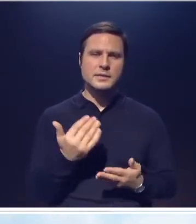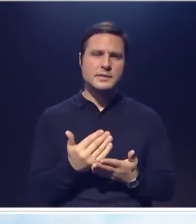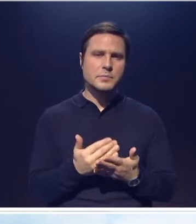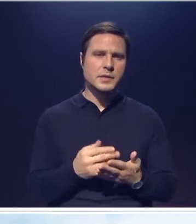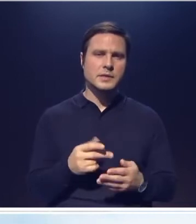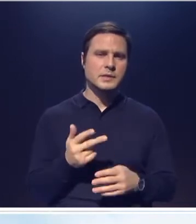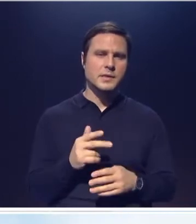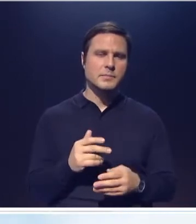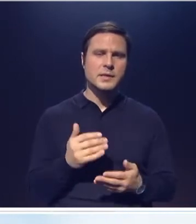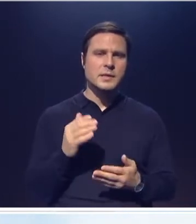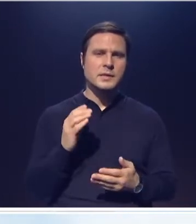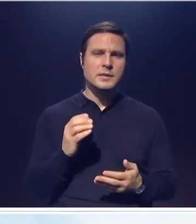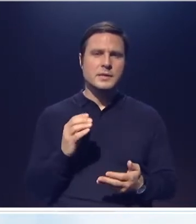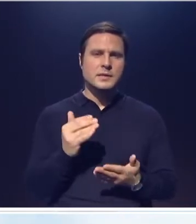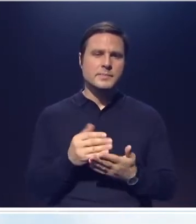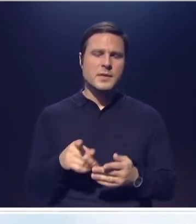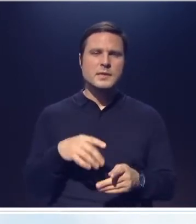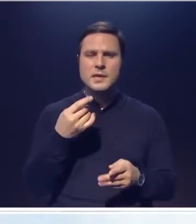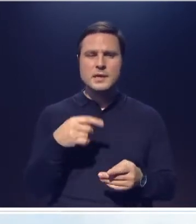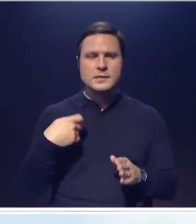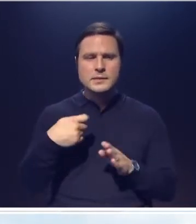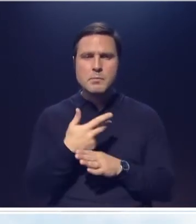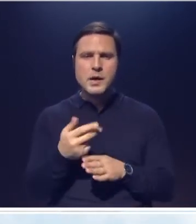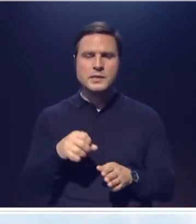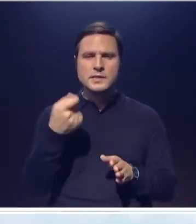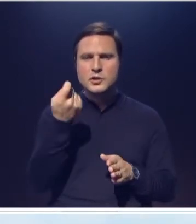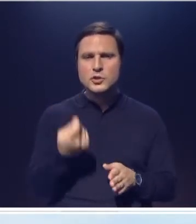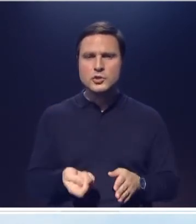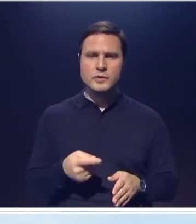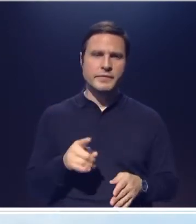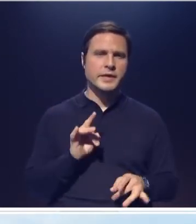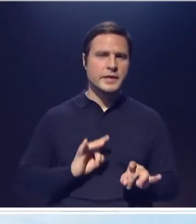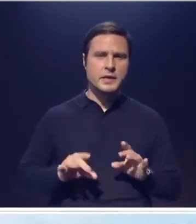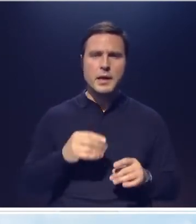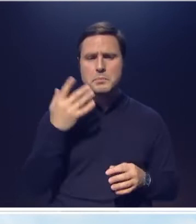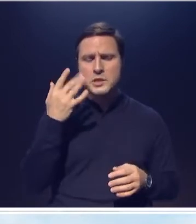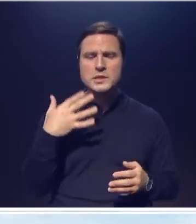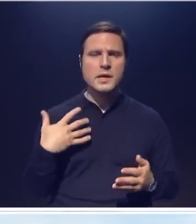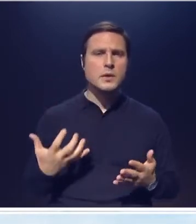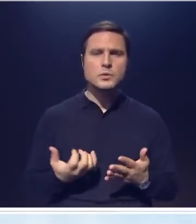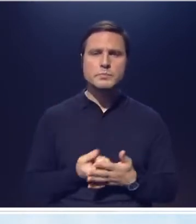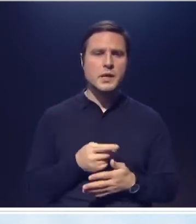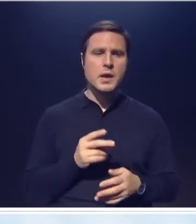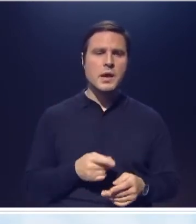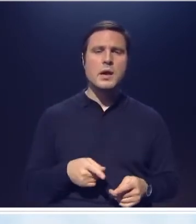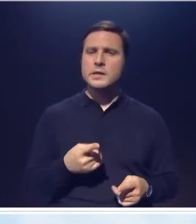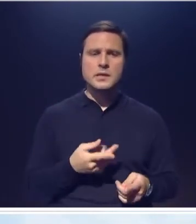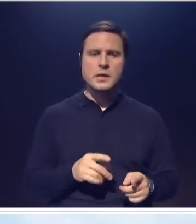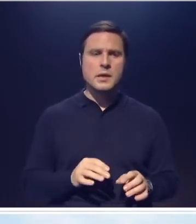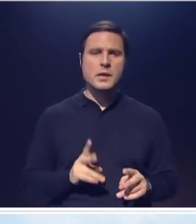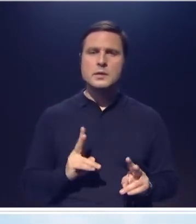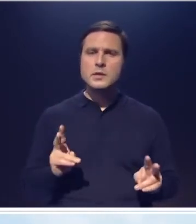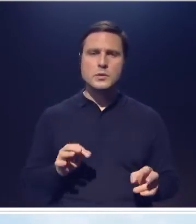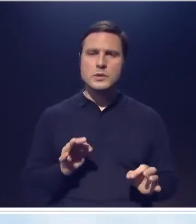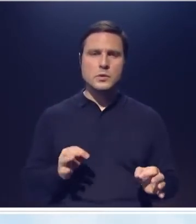снимались в какой-то дешевой рекламе, мечтали об успехе. Естественно, их никто никуда не брал по причине